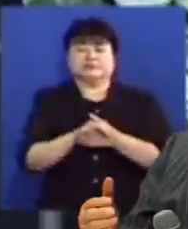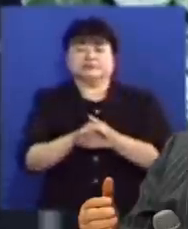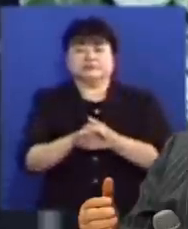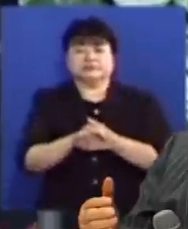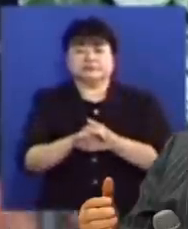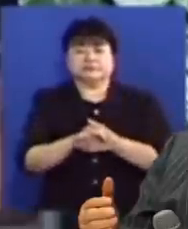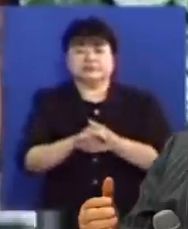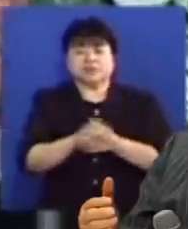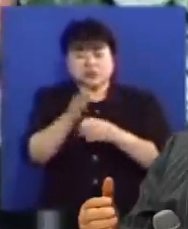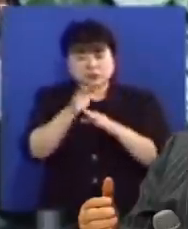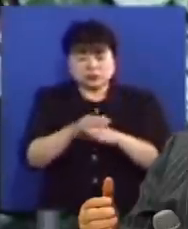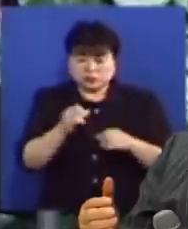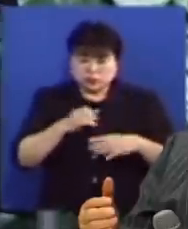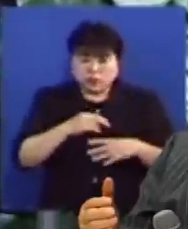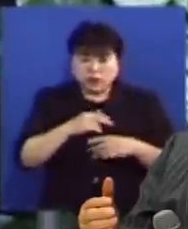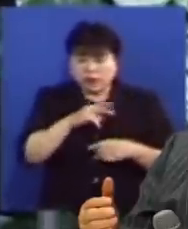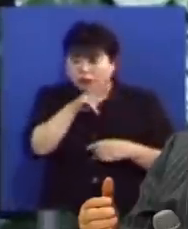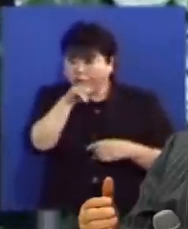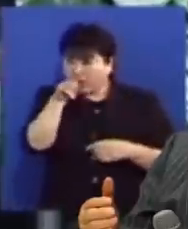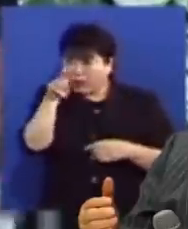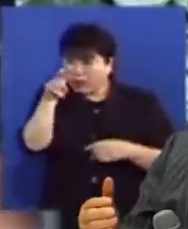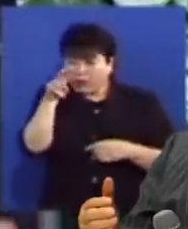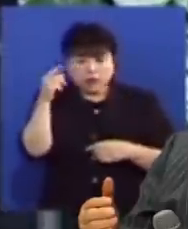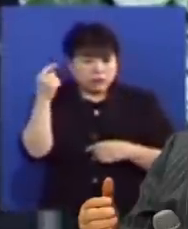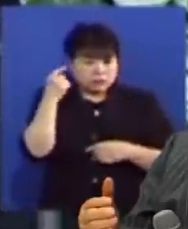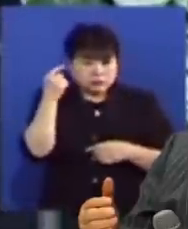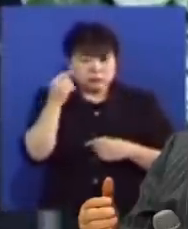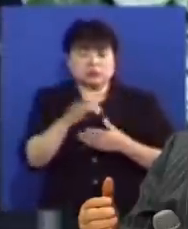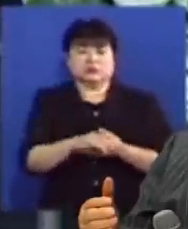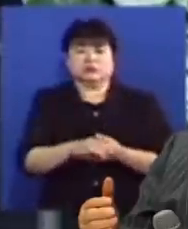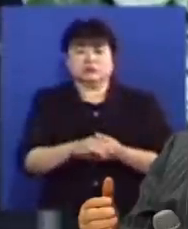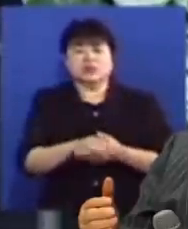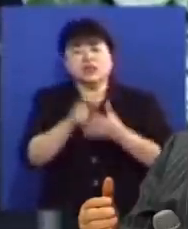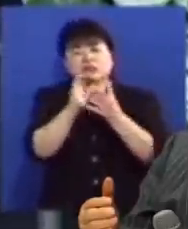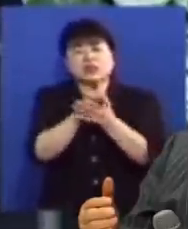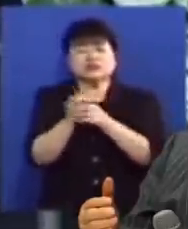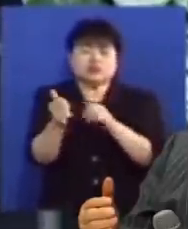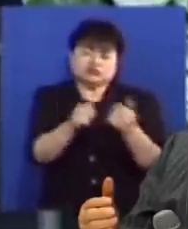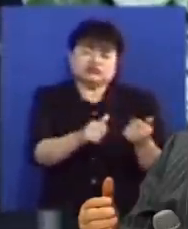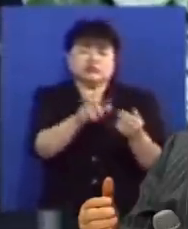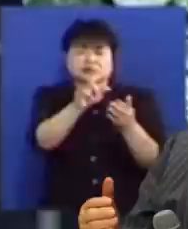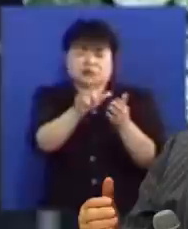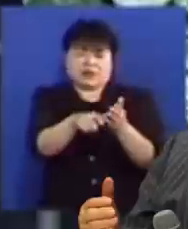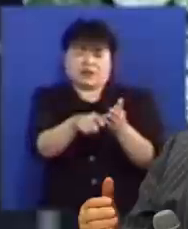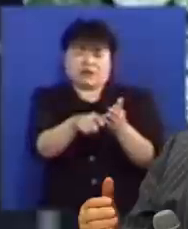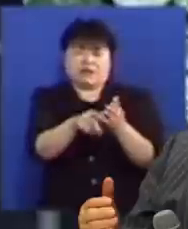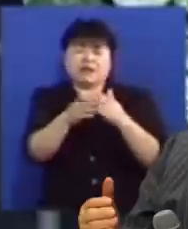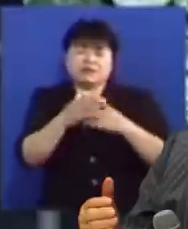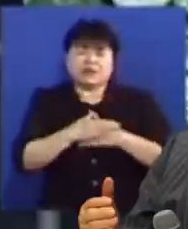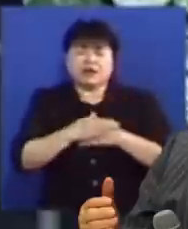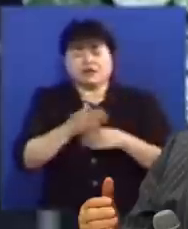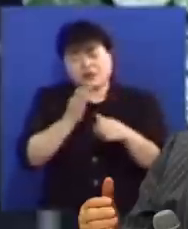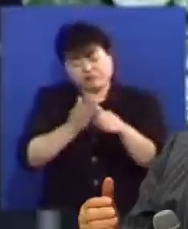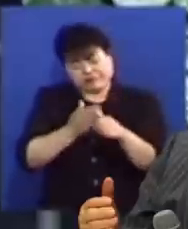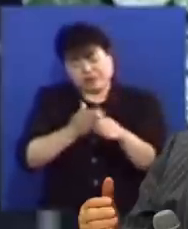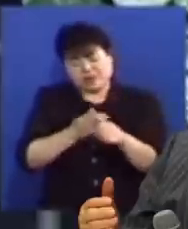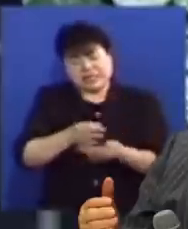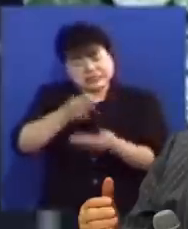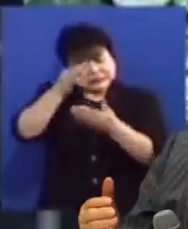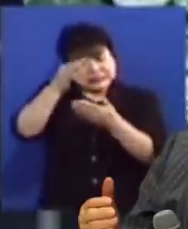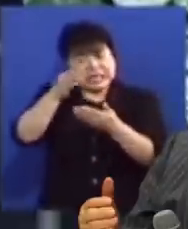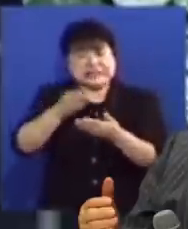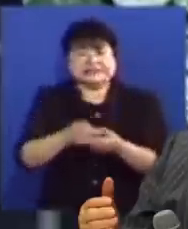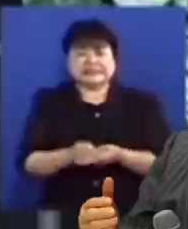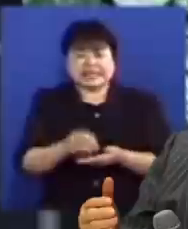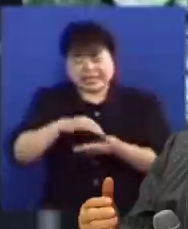교인들이 다 놀라서 가만히 듣고 있습니다 내 친구가 죽었을 때 나에게 부탁을 내 재산을 잘